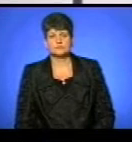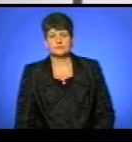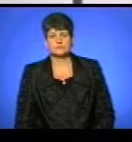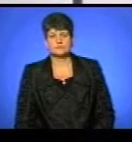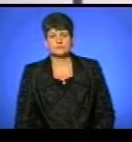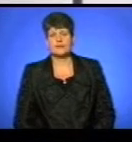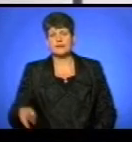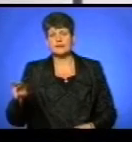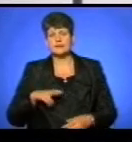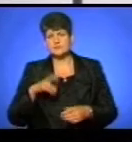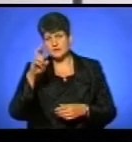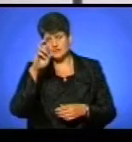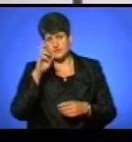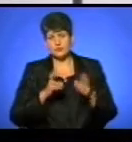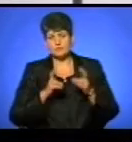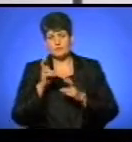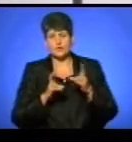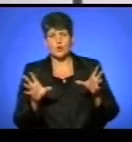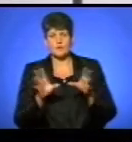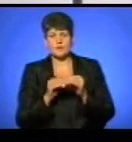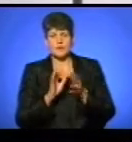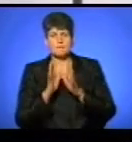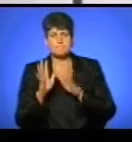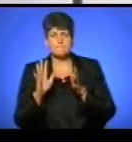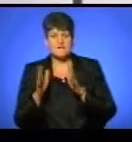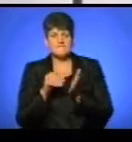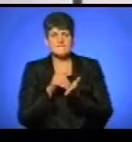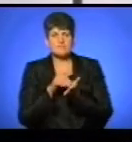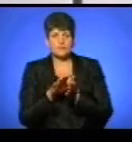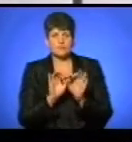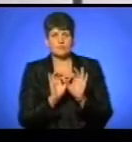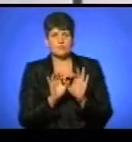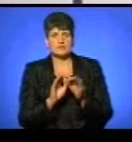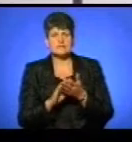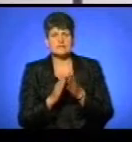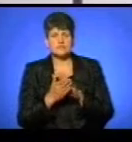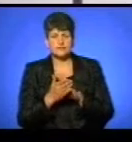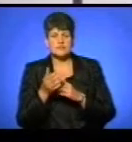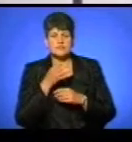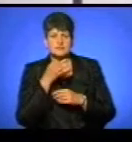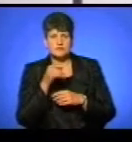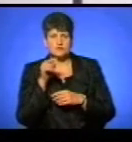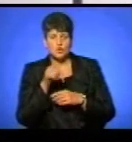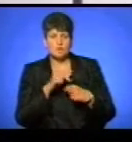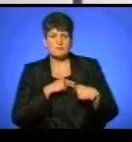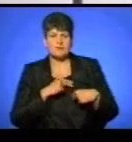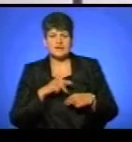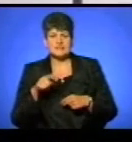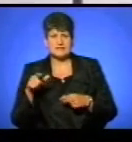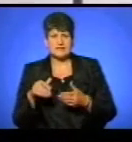Директор комунального підприємства об'єднання парків Олег Протасевич відмовився коментувати ситуацію. Він зауважив, що його працівники